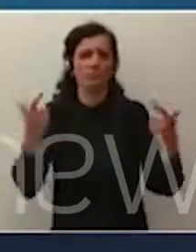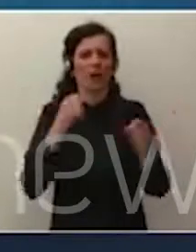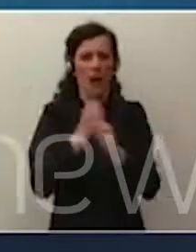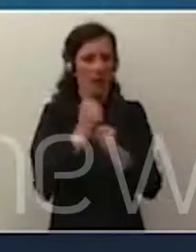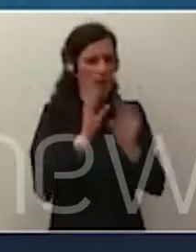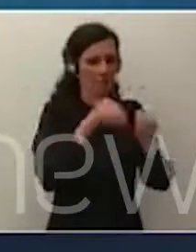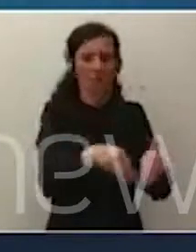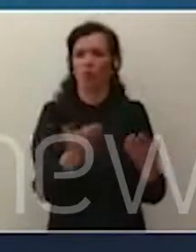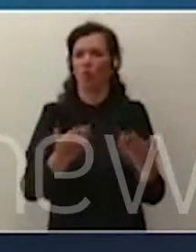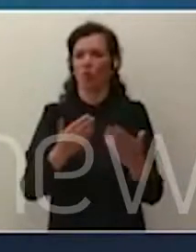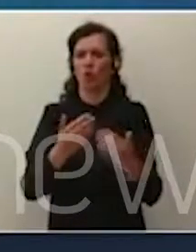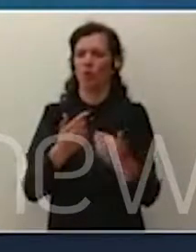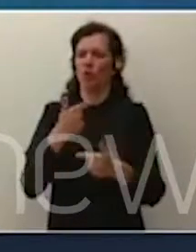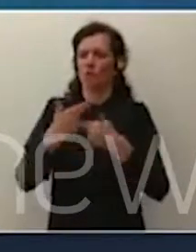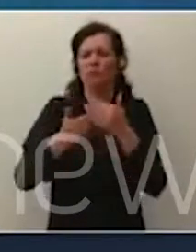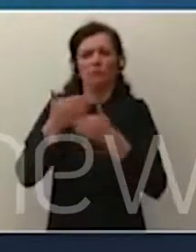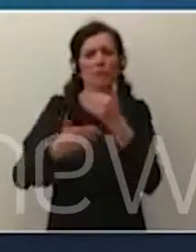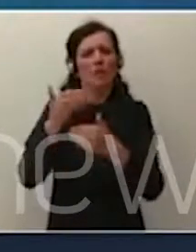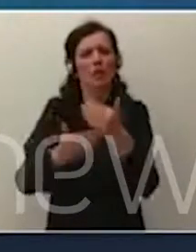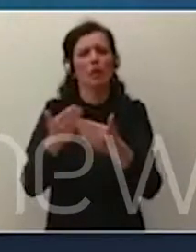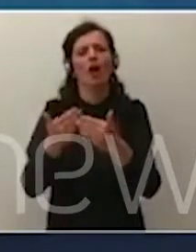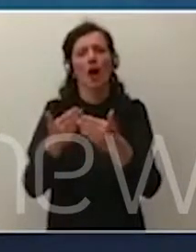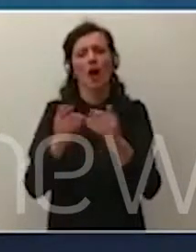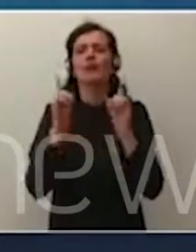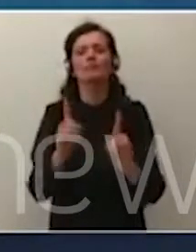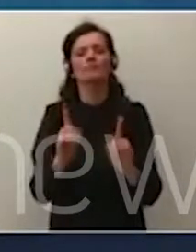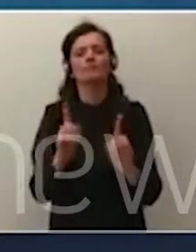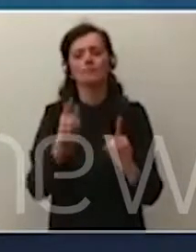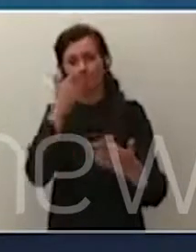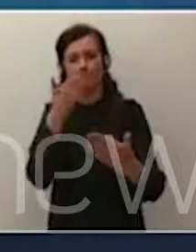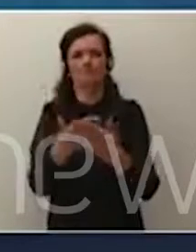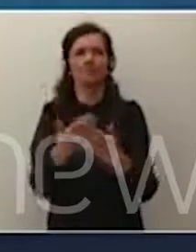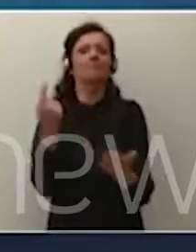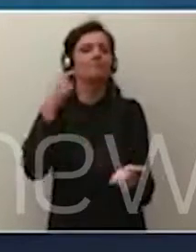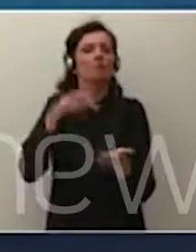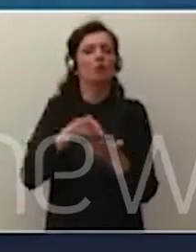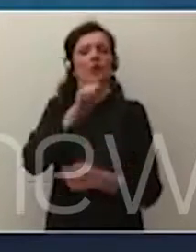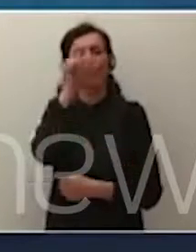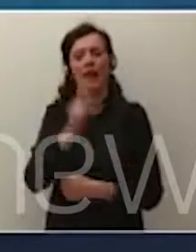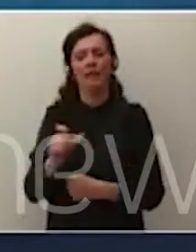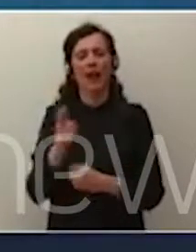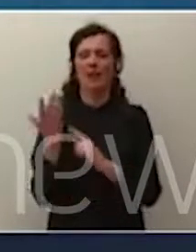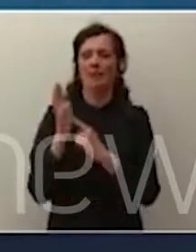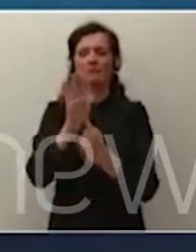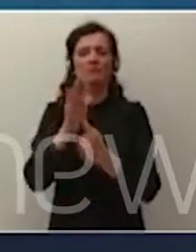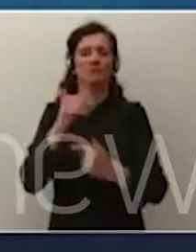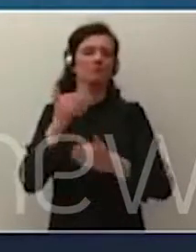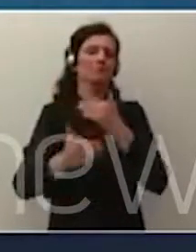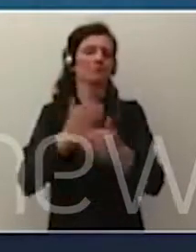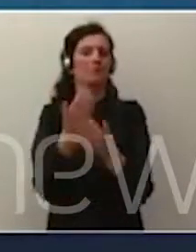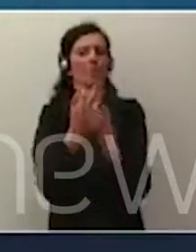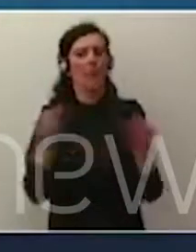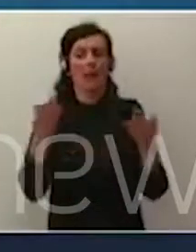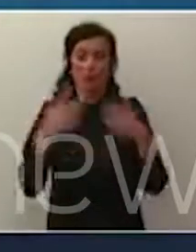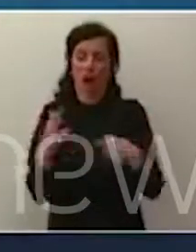a crescere nella misura necessaria per tornare a essere un Paese che cresce dopo tantissimi anni in cui, purtroppo,